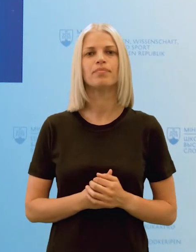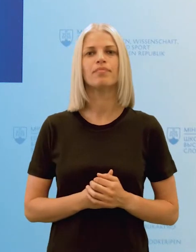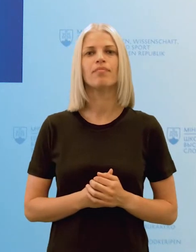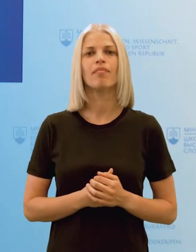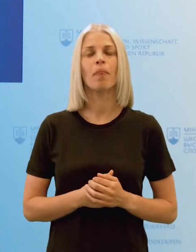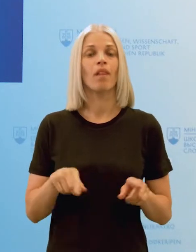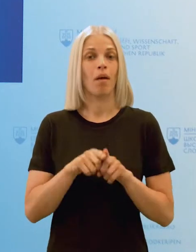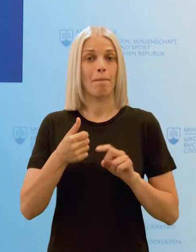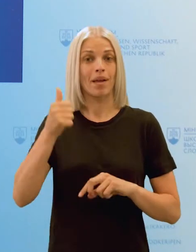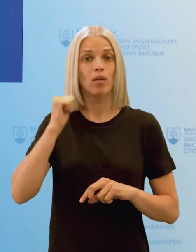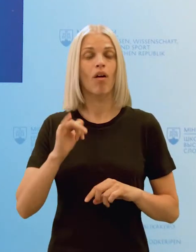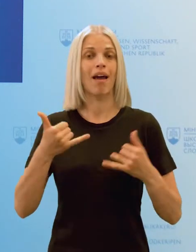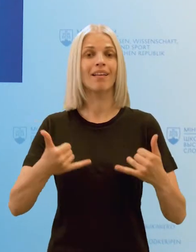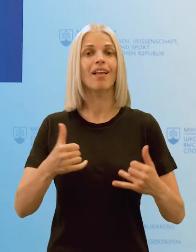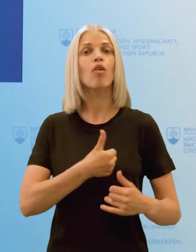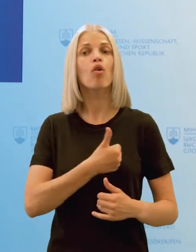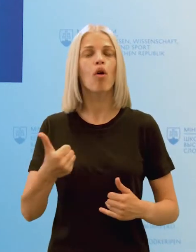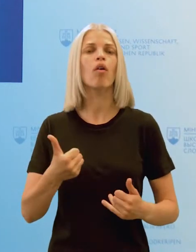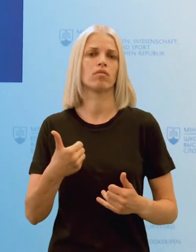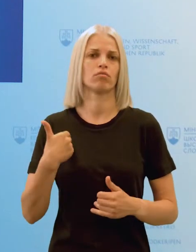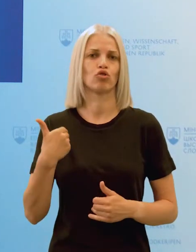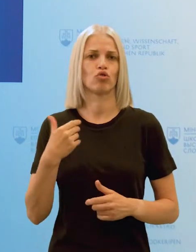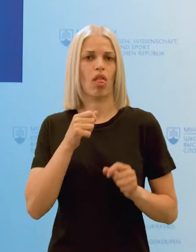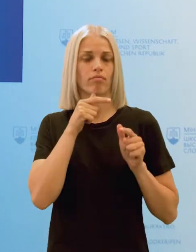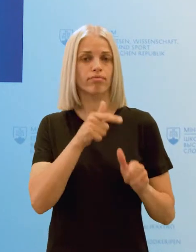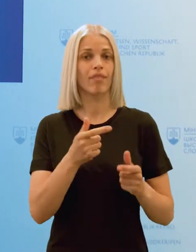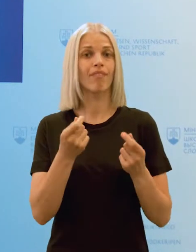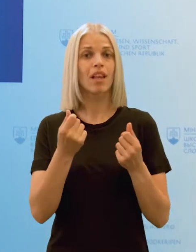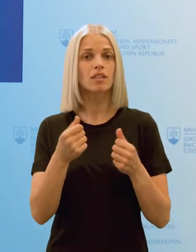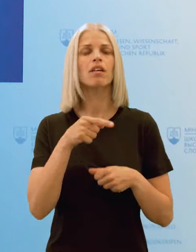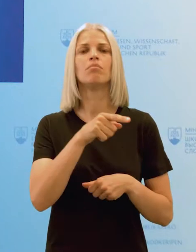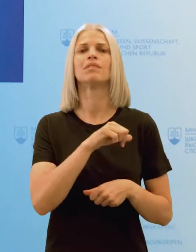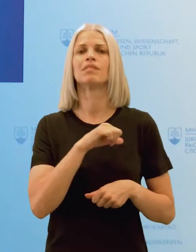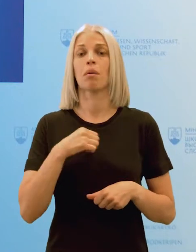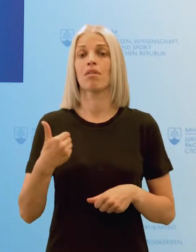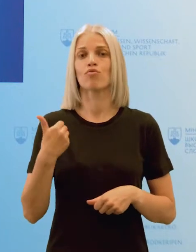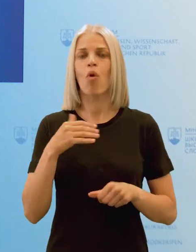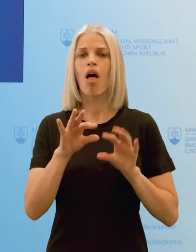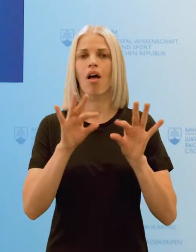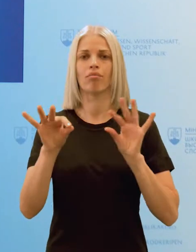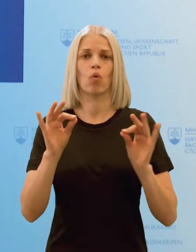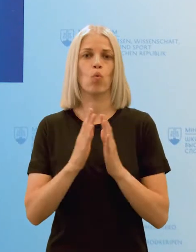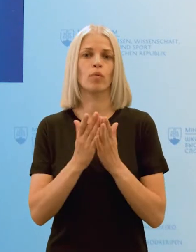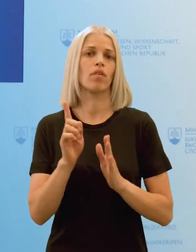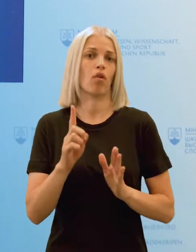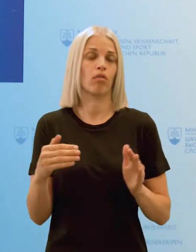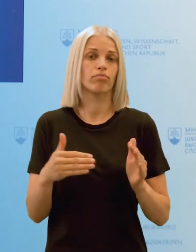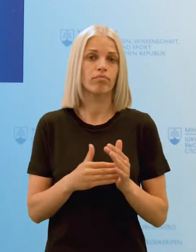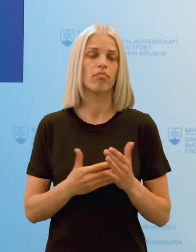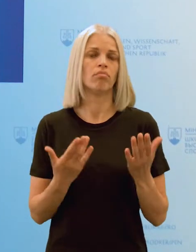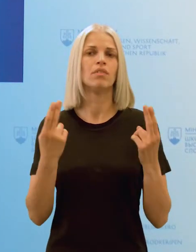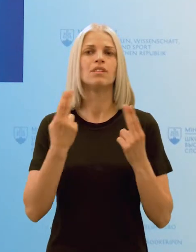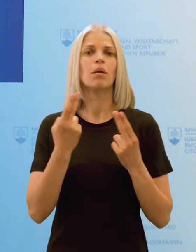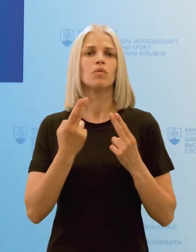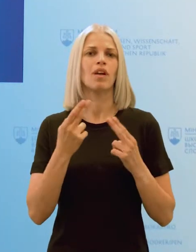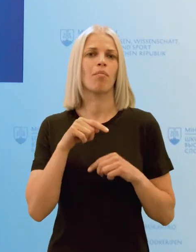Tak ako minulý rok, aj tento rok zasielame škole financie a tie si budú samé vyberať učebnice, ktoré potrebujú a ktoré samozrejme